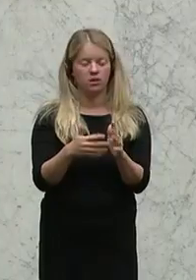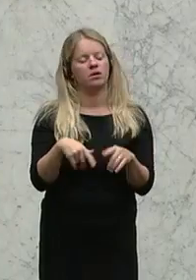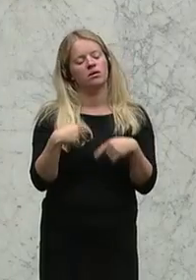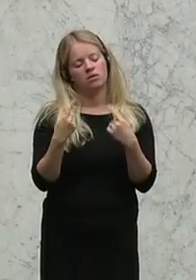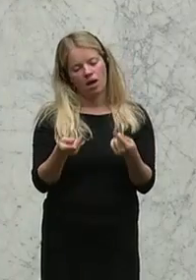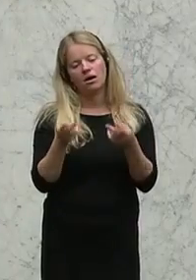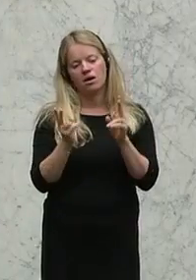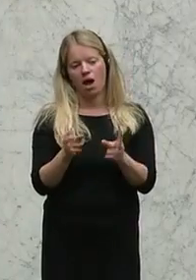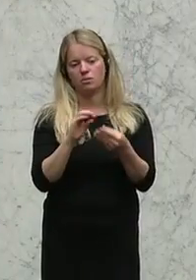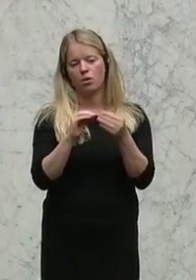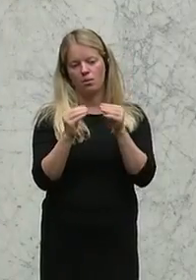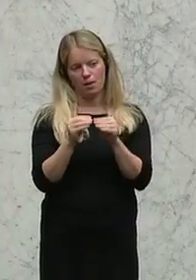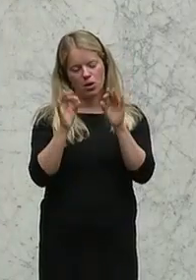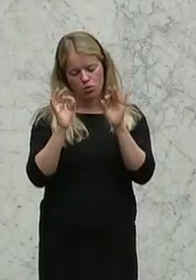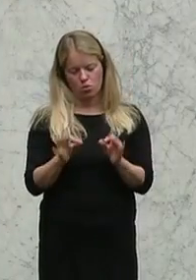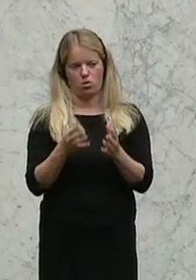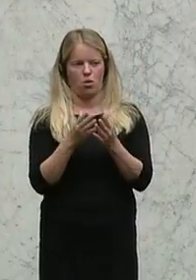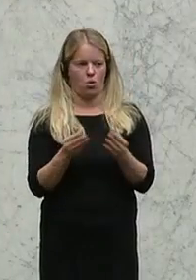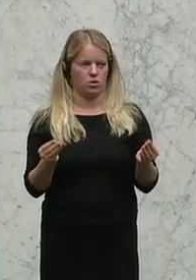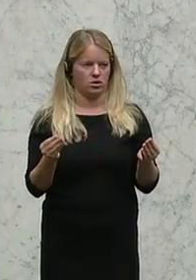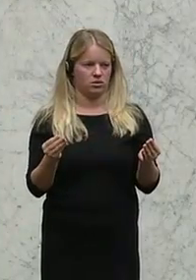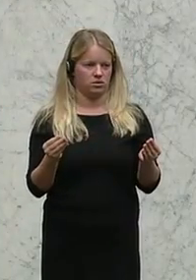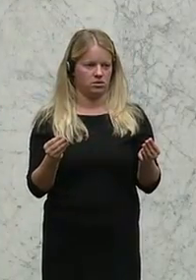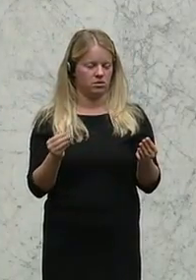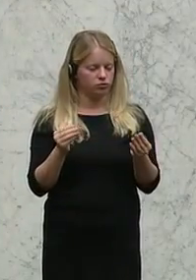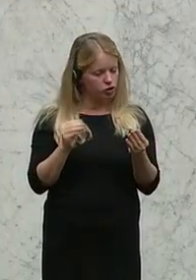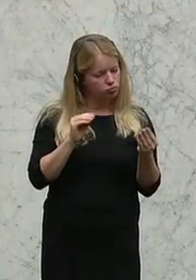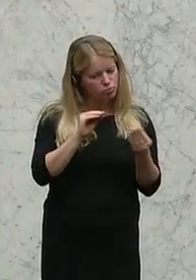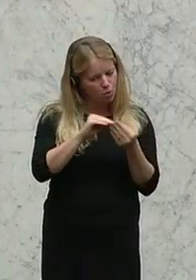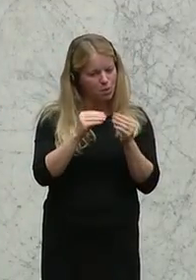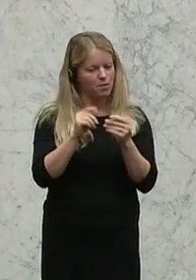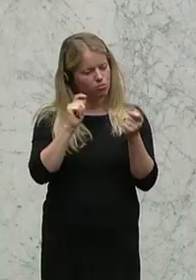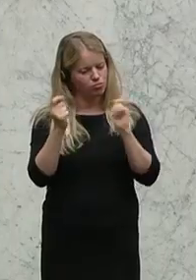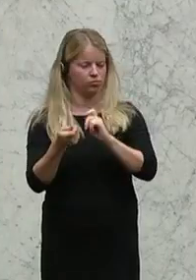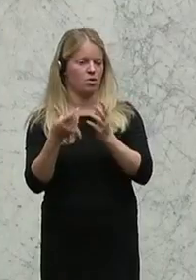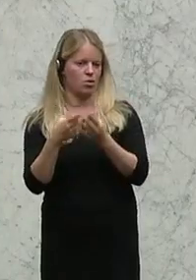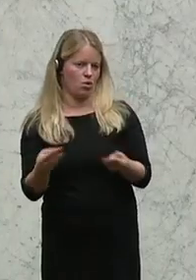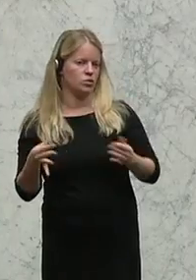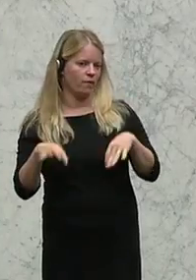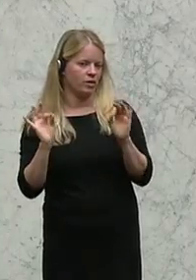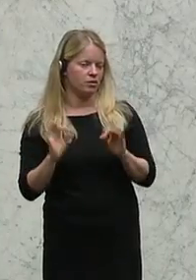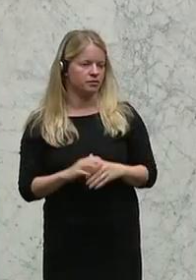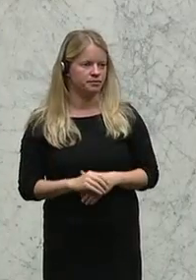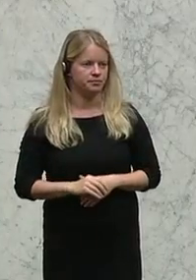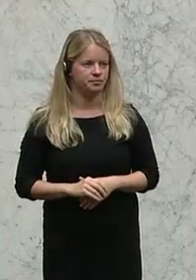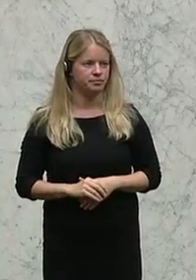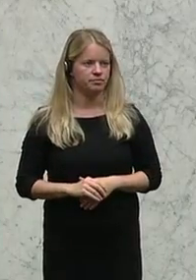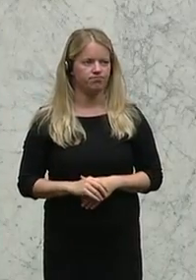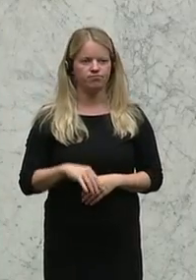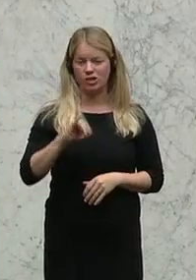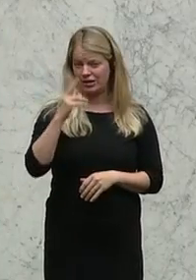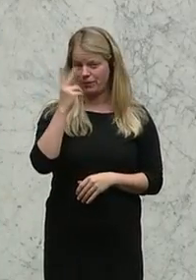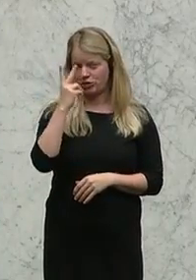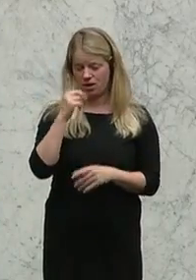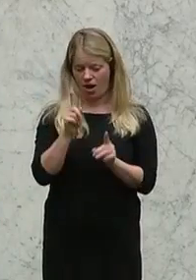Probleme konsequent angehen können und entsprechende Lösungen finden können. Ja, und selbstverständlich geht es